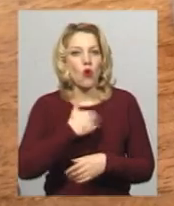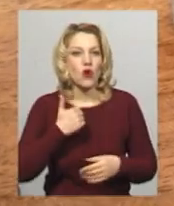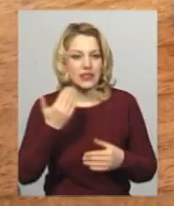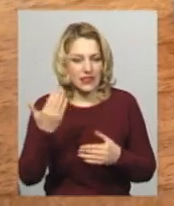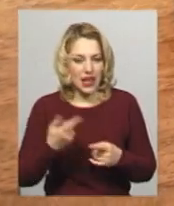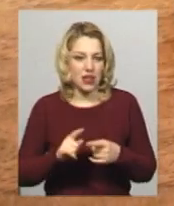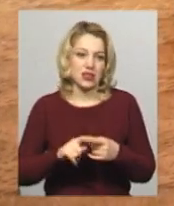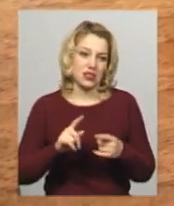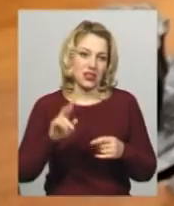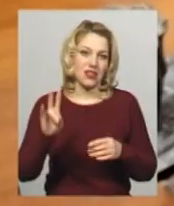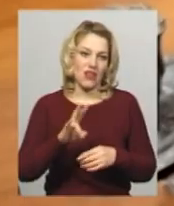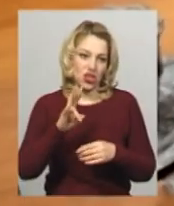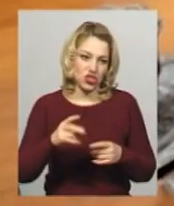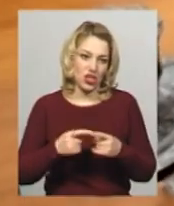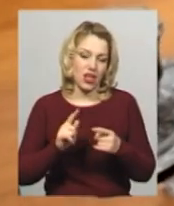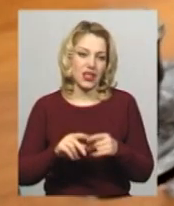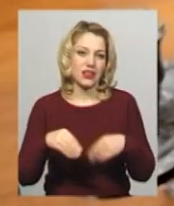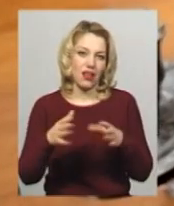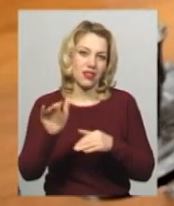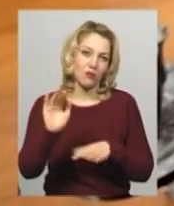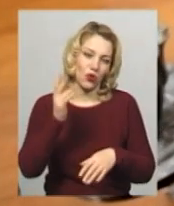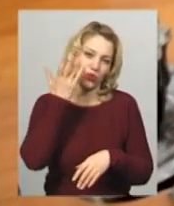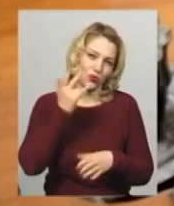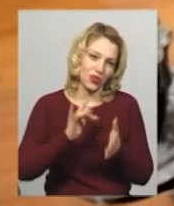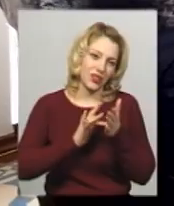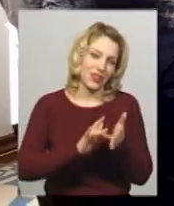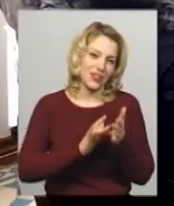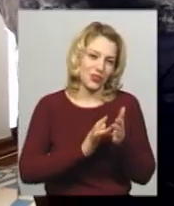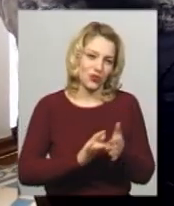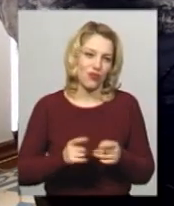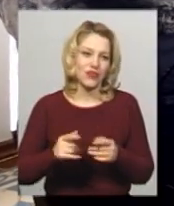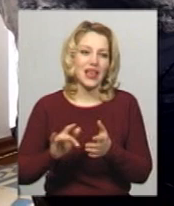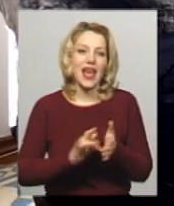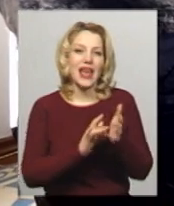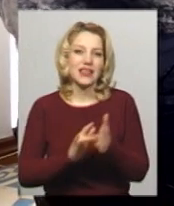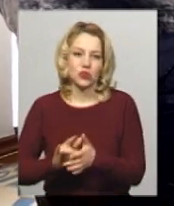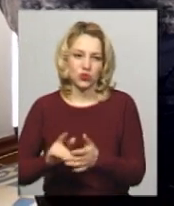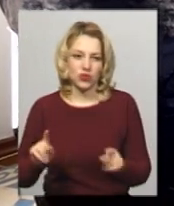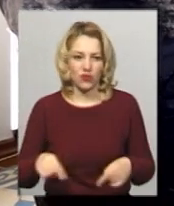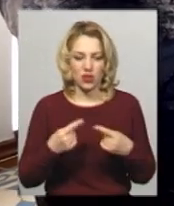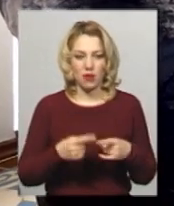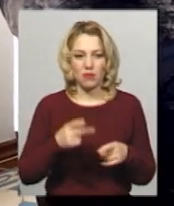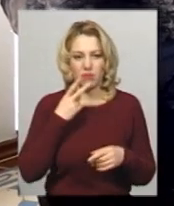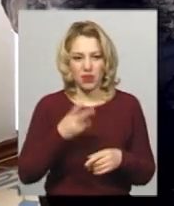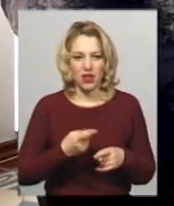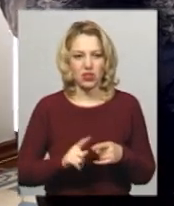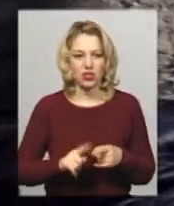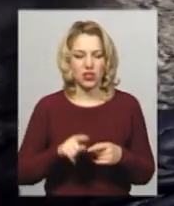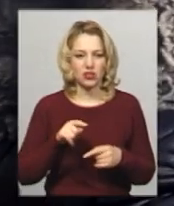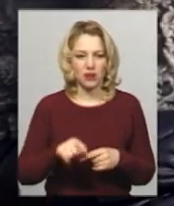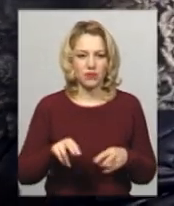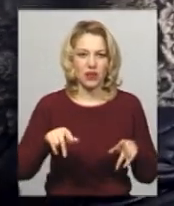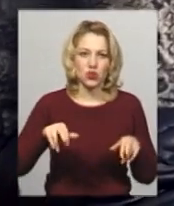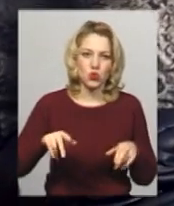прокат, коли учні влаштовують театралізовані екскурсії, каже директор Ніна Ладишкіна. Бачите, під музику пан з пані танцюють.